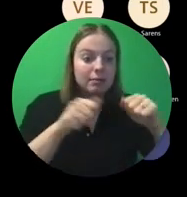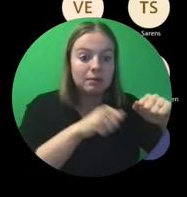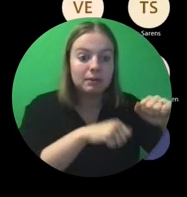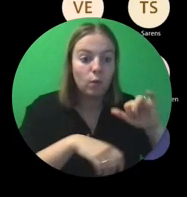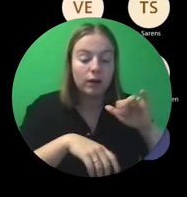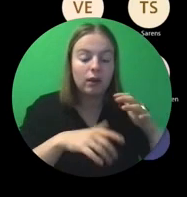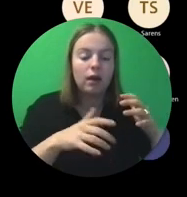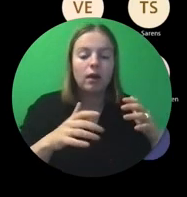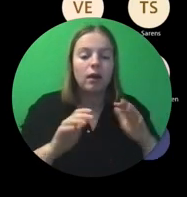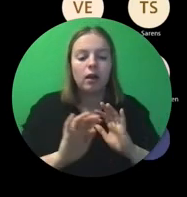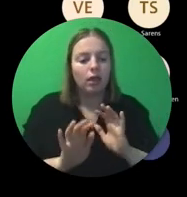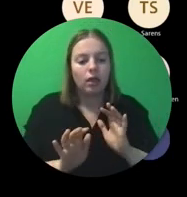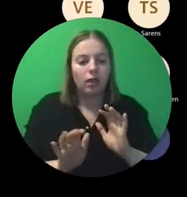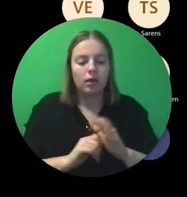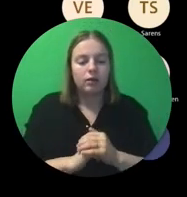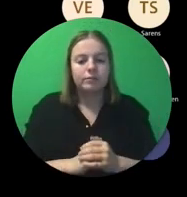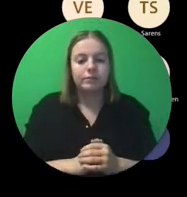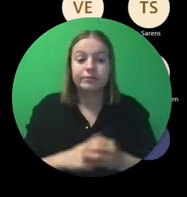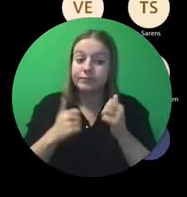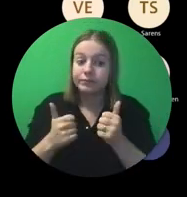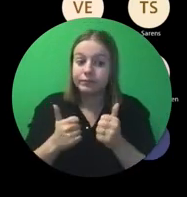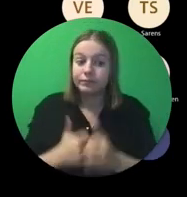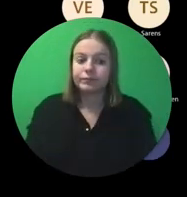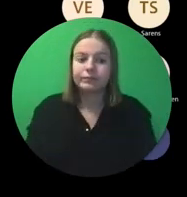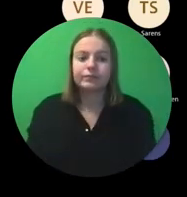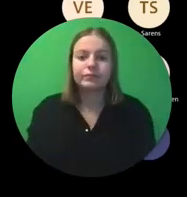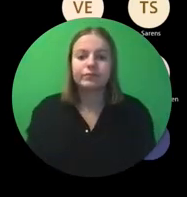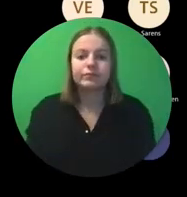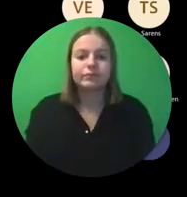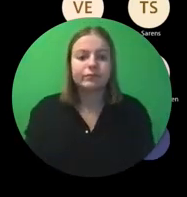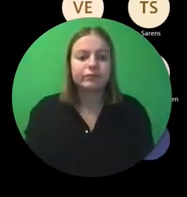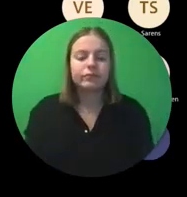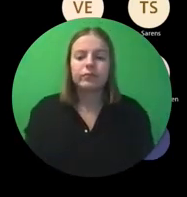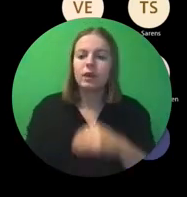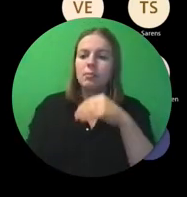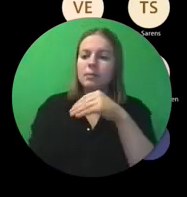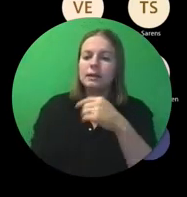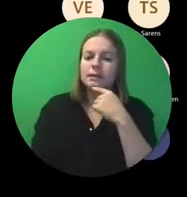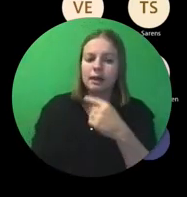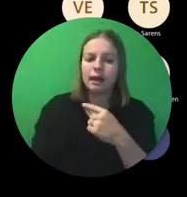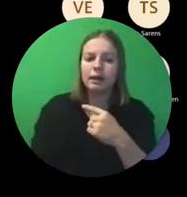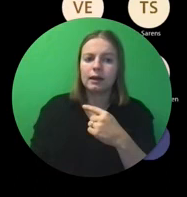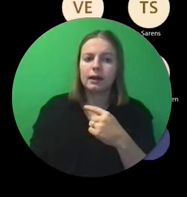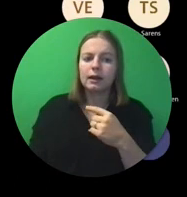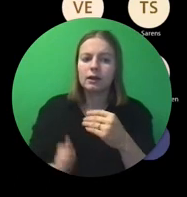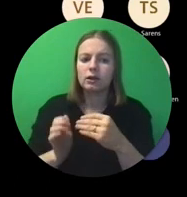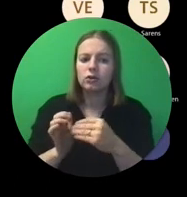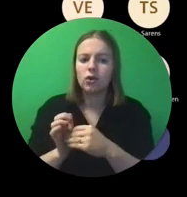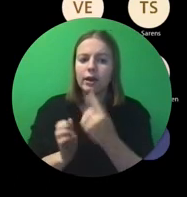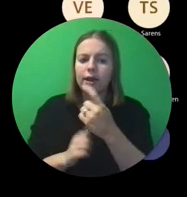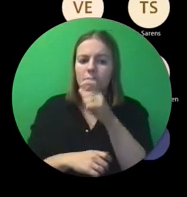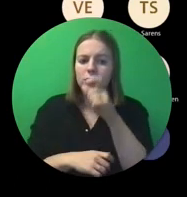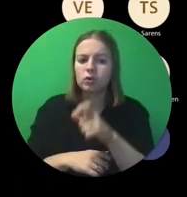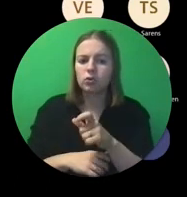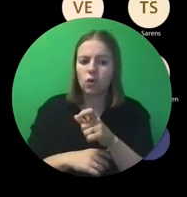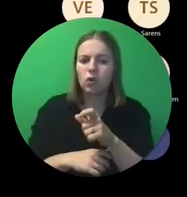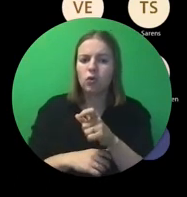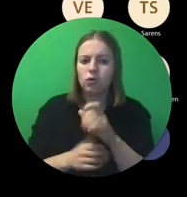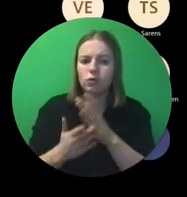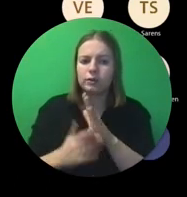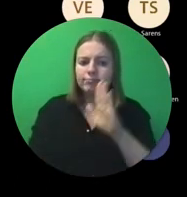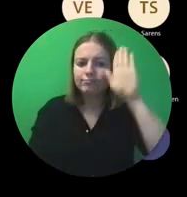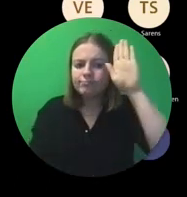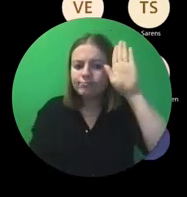we gaan vragen. Goed. Ik zie dat onze collega Lien haar handig is opgestoken, dus misschien